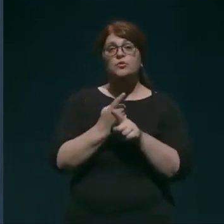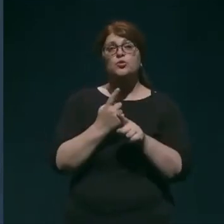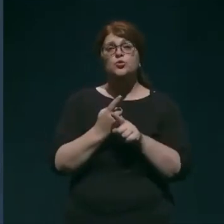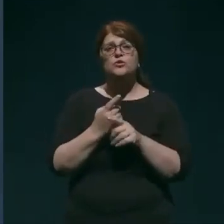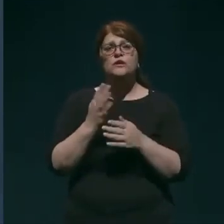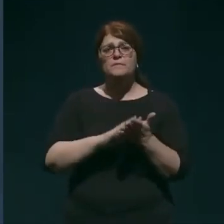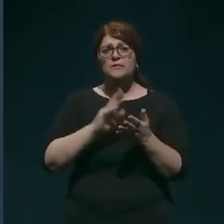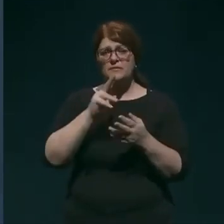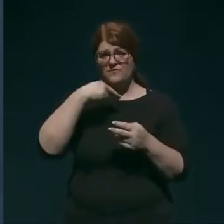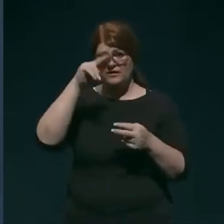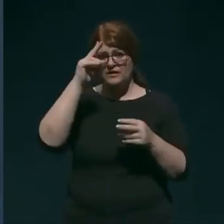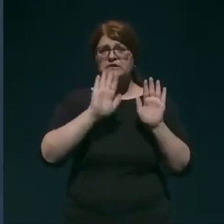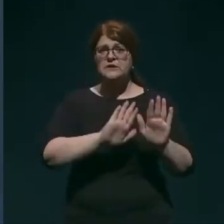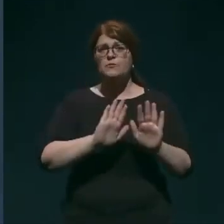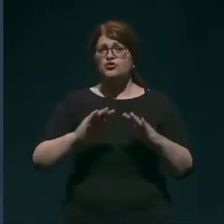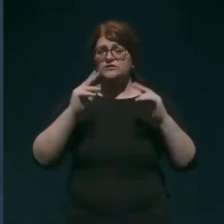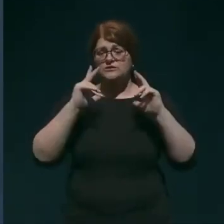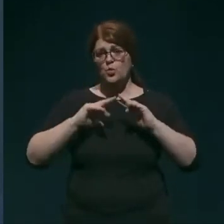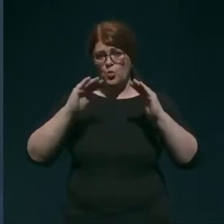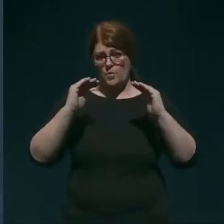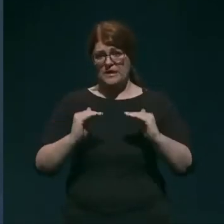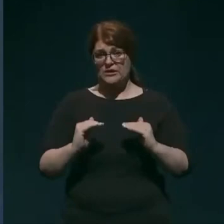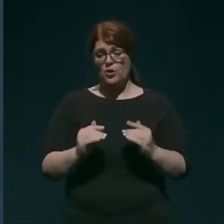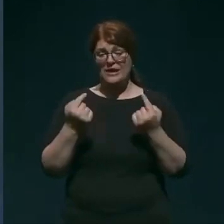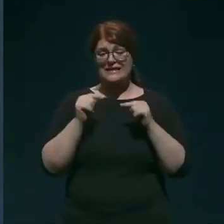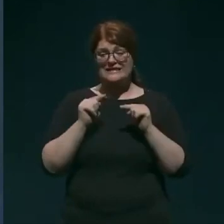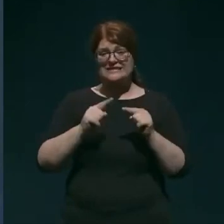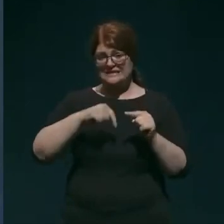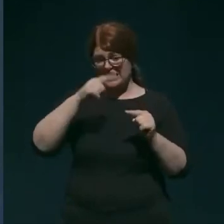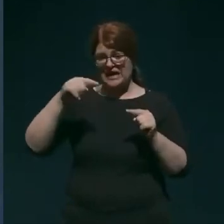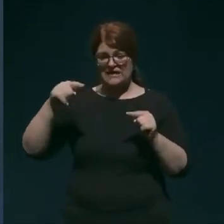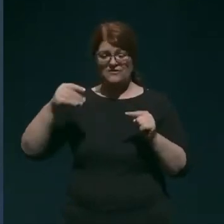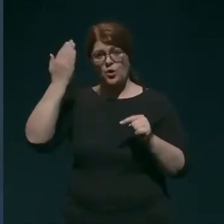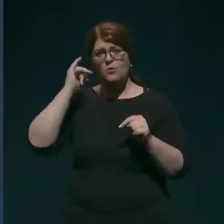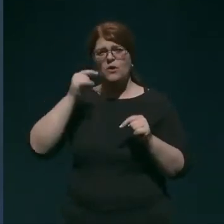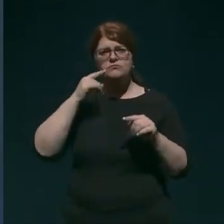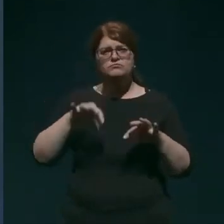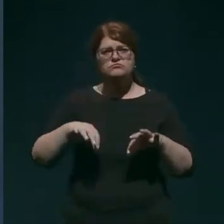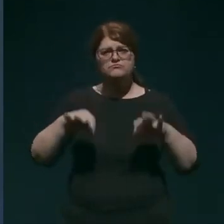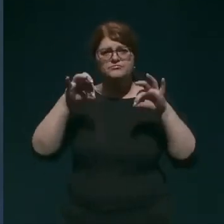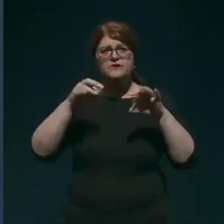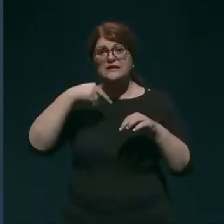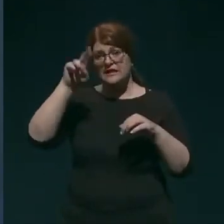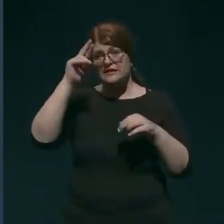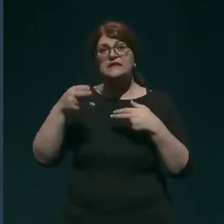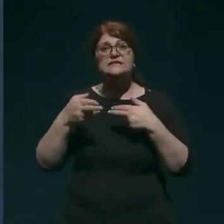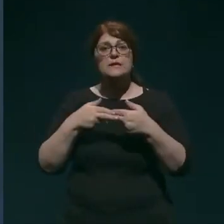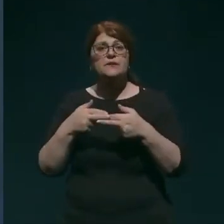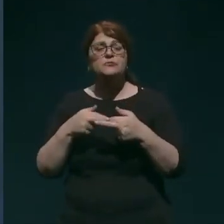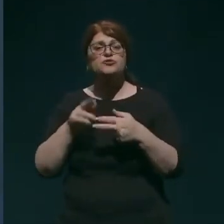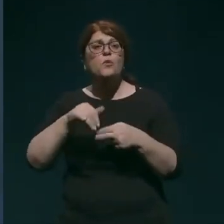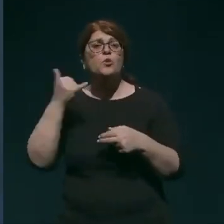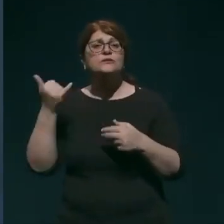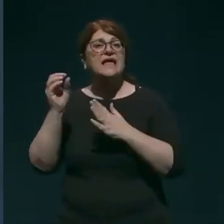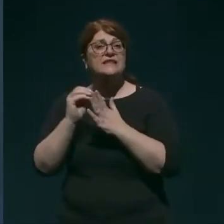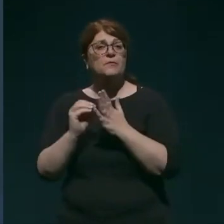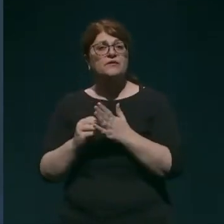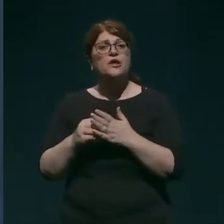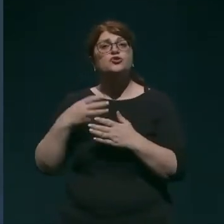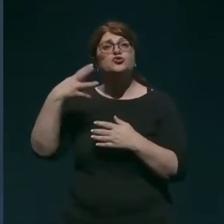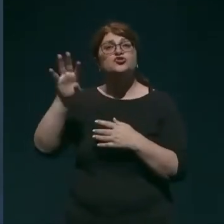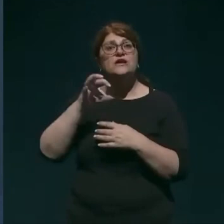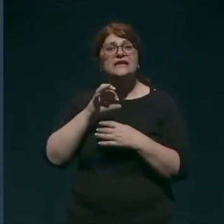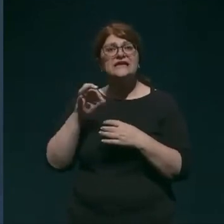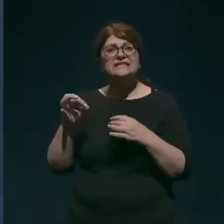Italiji, se počasi umirjajo. Iz tistega grafikona prej je bilo razvidno, da Italija se približuje po zadnjih podatkih 14 dnevna